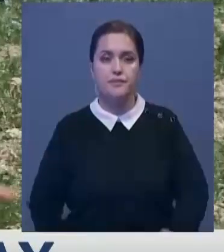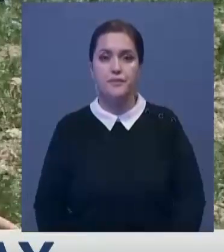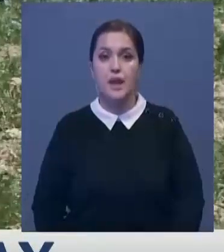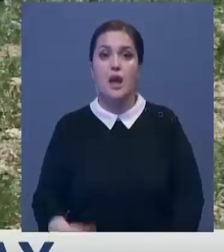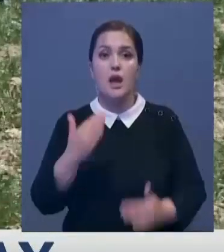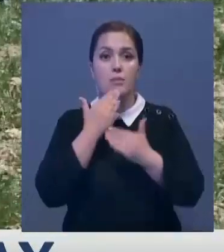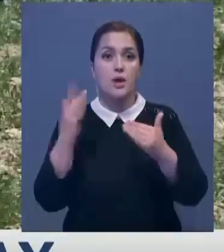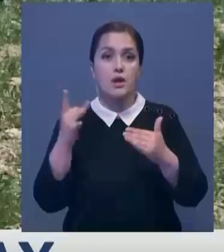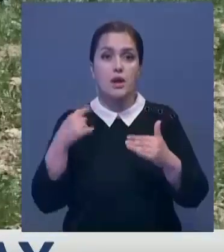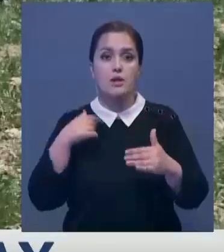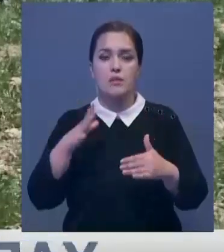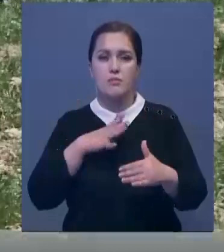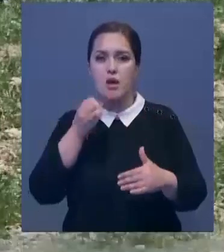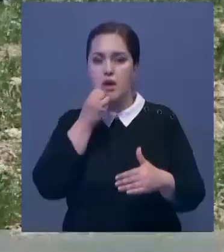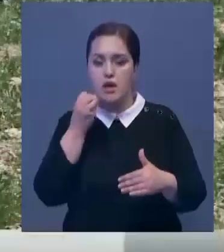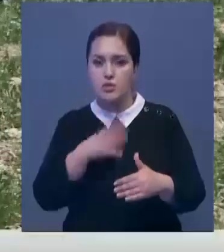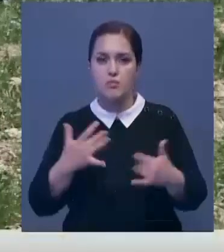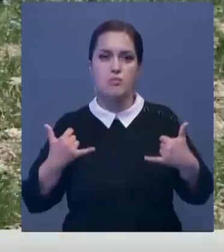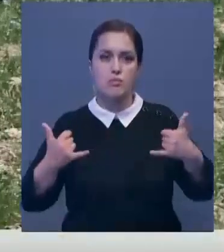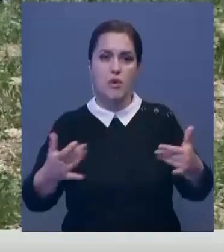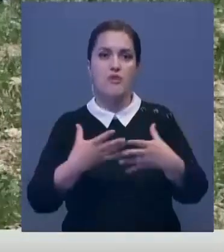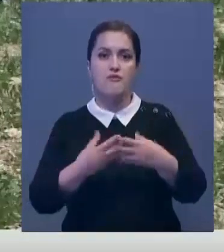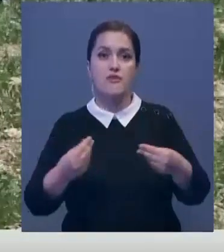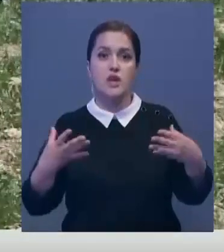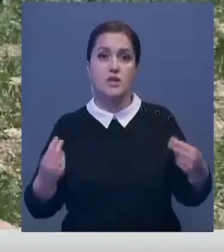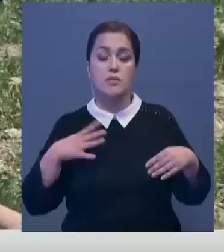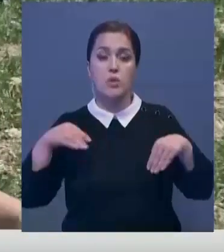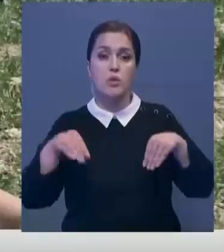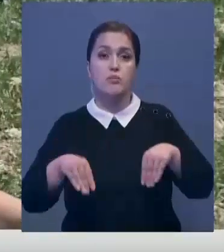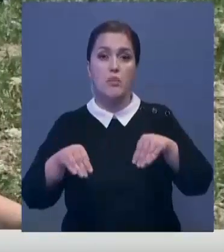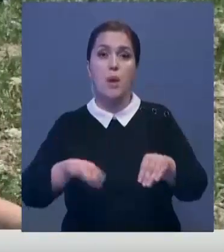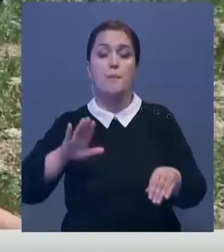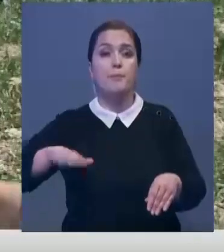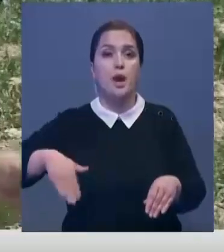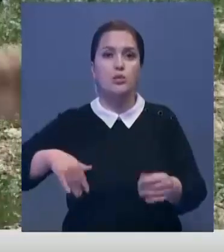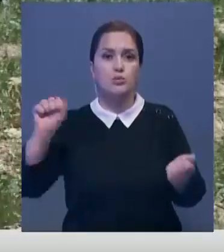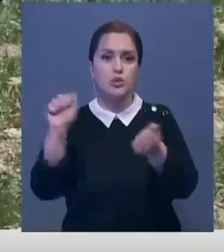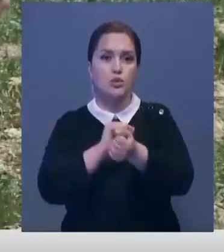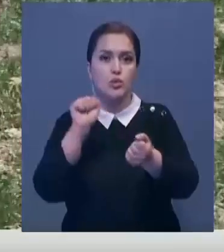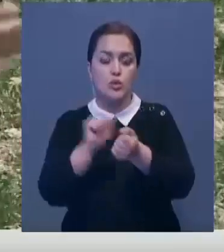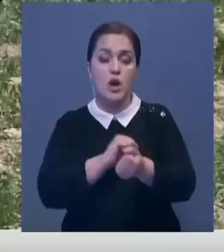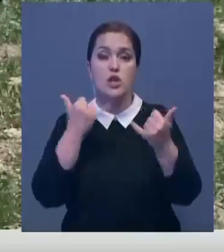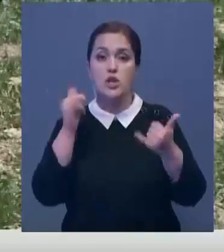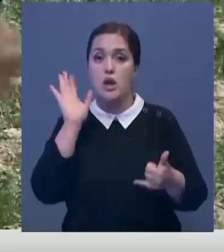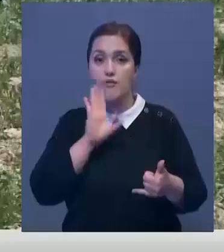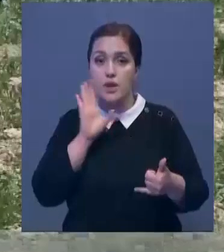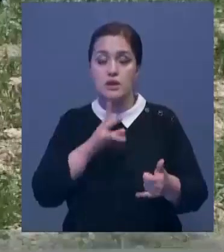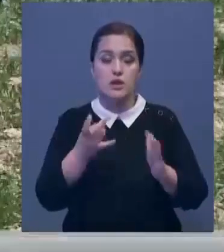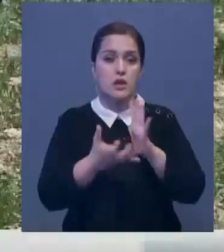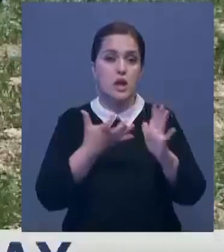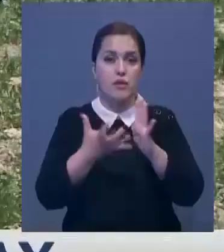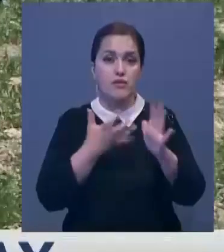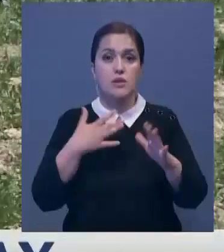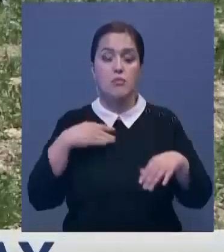Последний раз огород я хорошенько полила весной, когда только высадила овощи. Потом началась засуха. Сейчас воды практически нет.